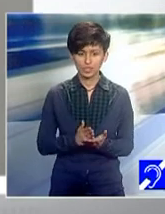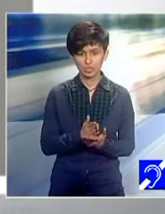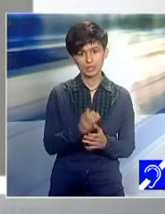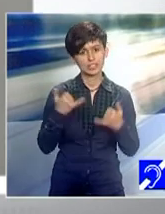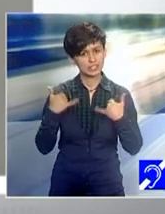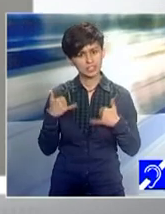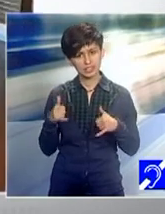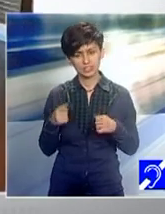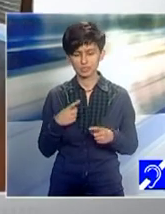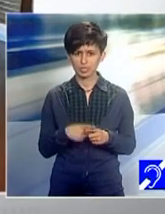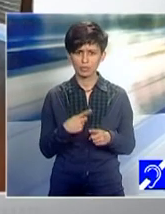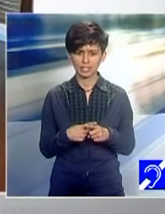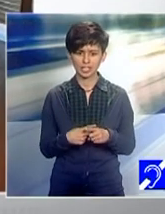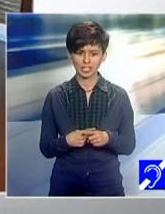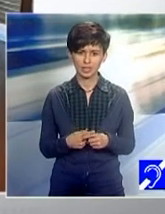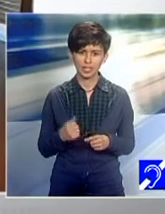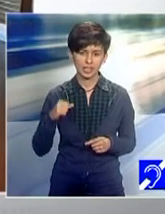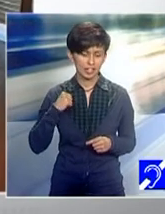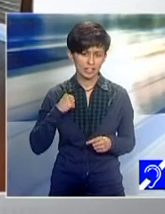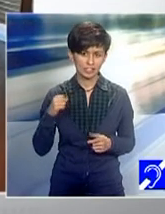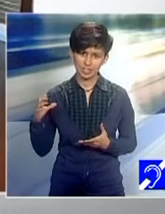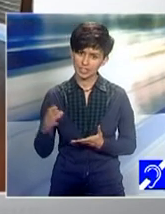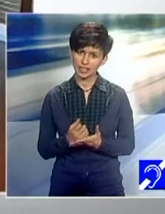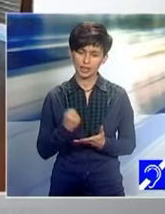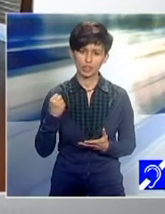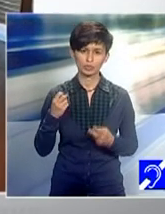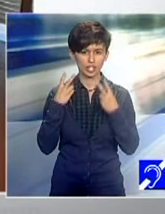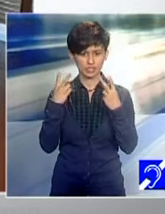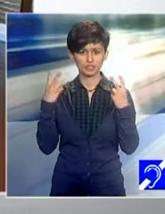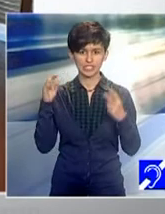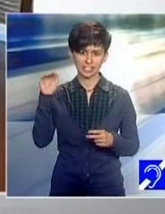materiale pe care tinerii le-au adunat în cadrul acestor vizite?